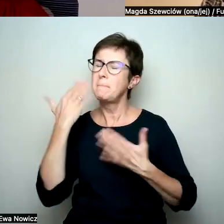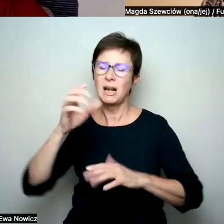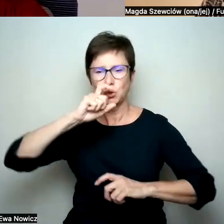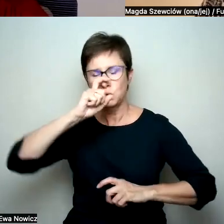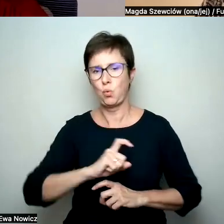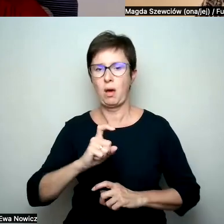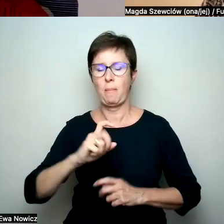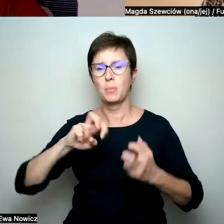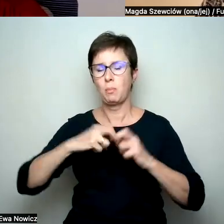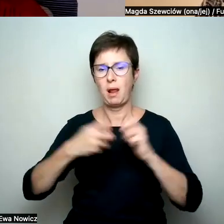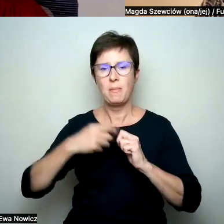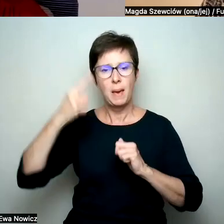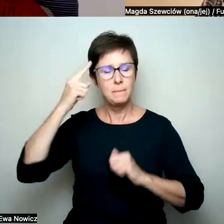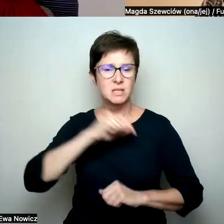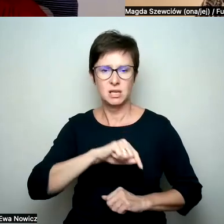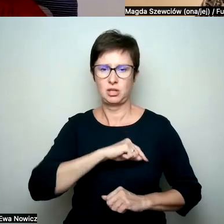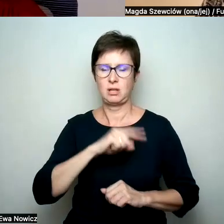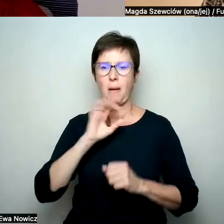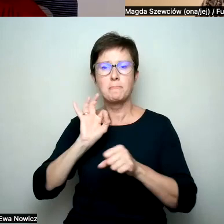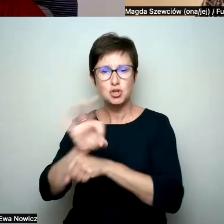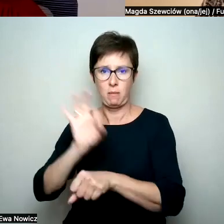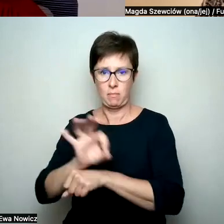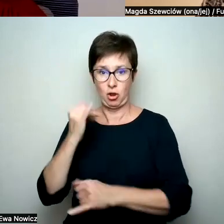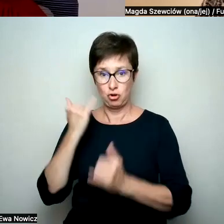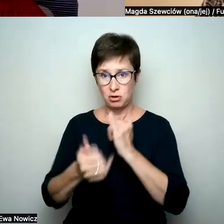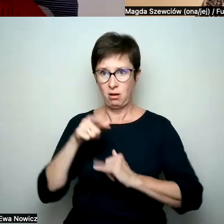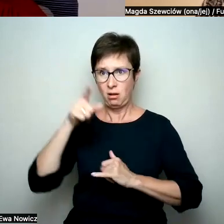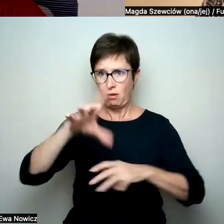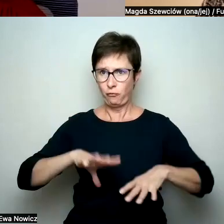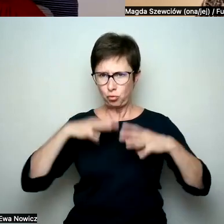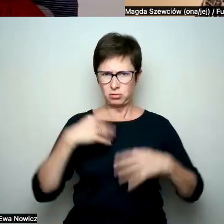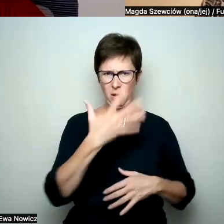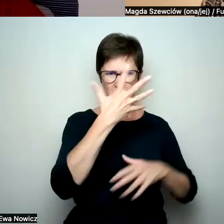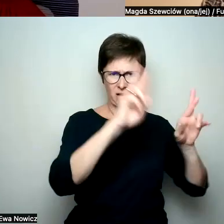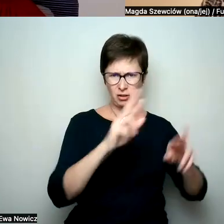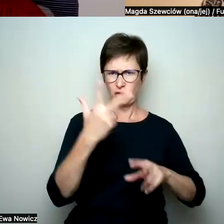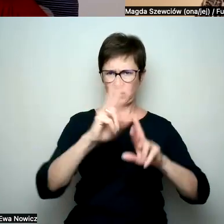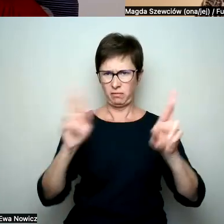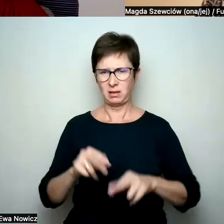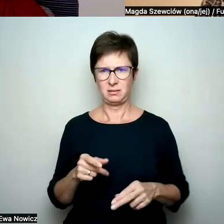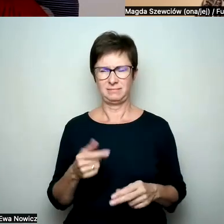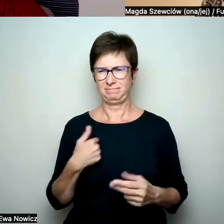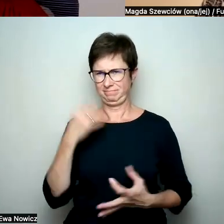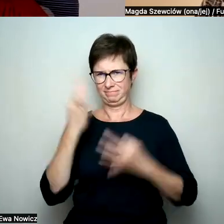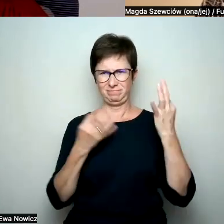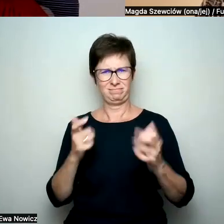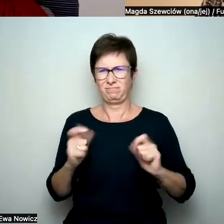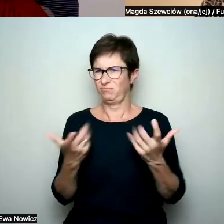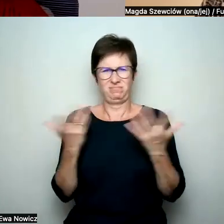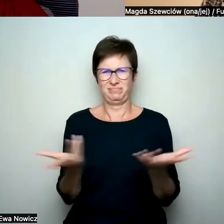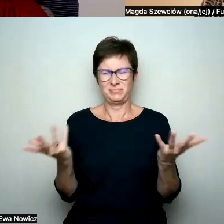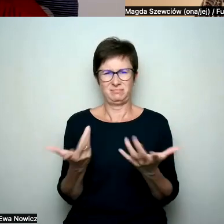doświadczeń przemocy, jeśli w tej dyskusji Ciebie oburza pięć gwiazdek i trzy gwiazdki, to coś jest nie tak. Więc już nie dam